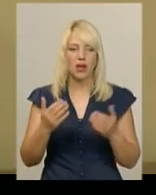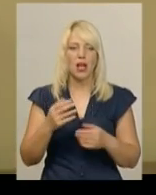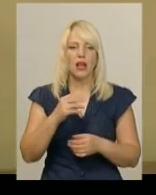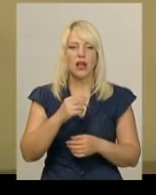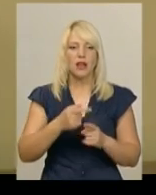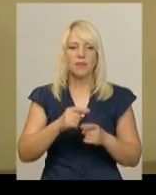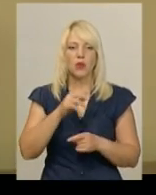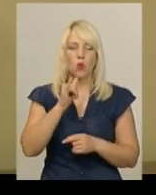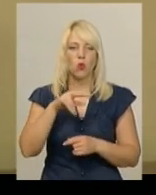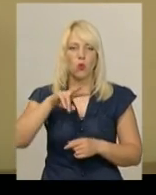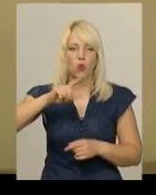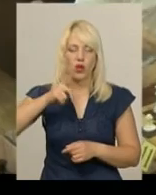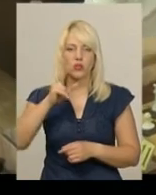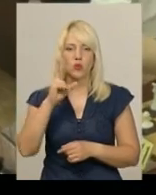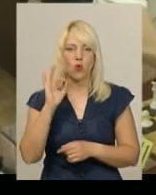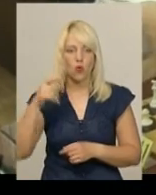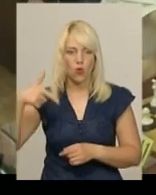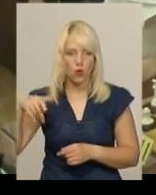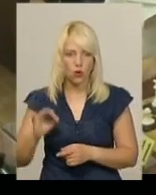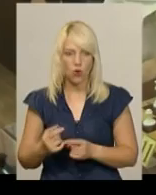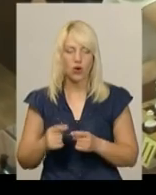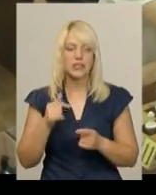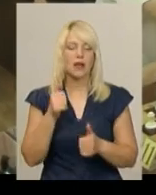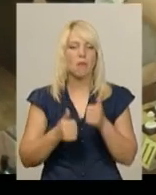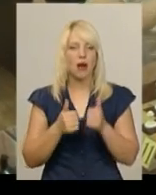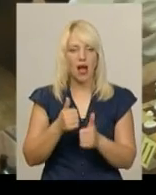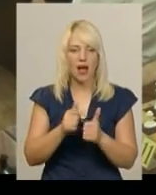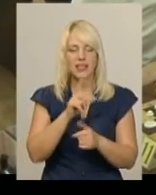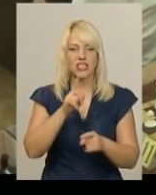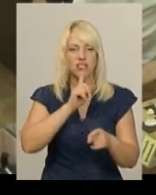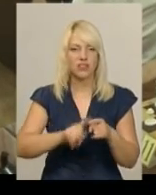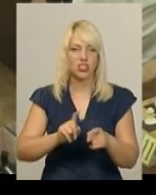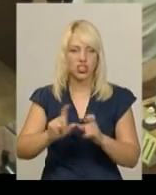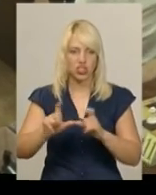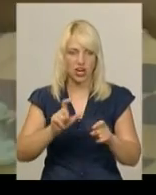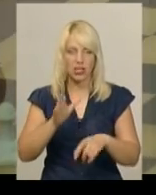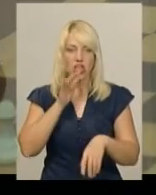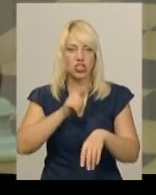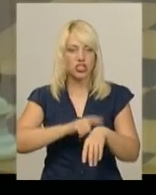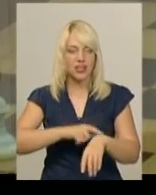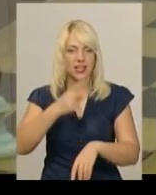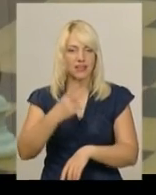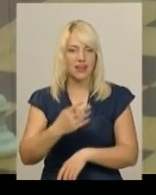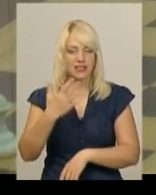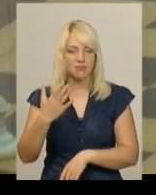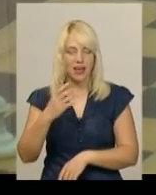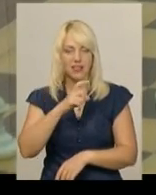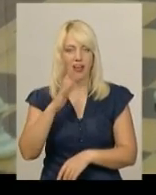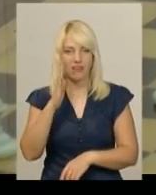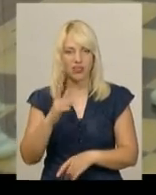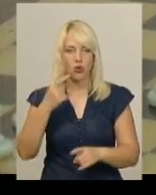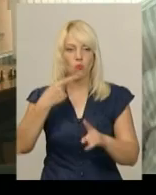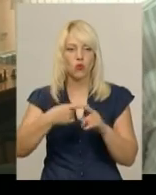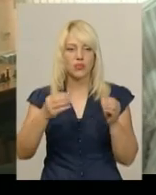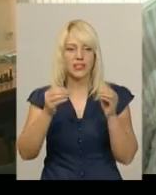Ульського, який організували у шаховому клубі Хмельницького, змагання зі швидких шахів. Час партії – 25 хвилин, плюс 10 секунд за кожен